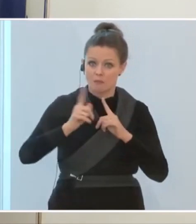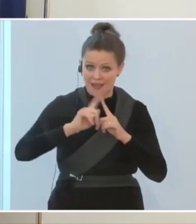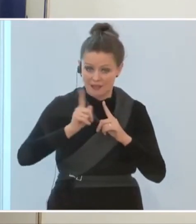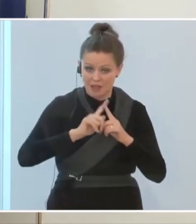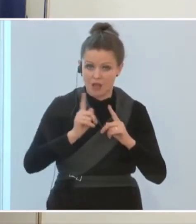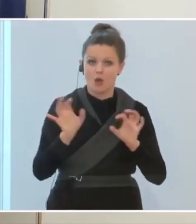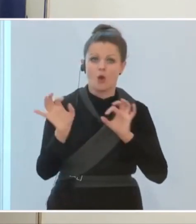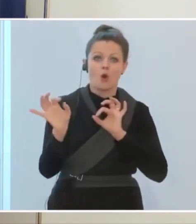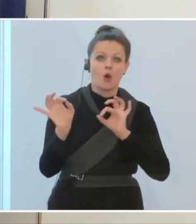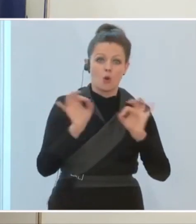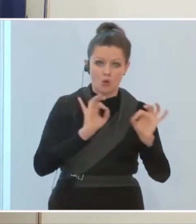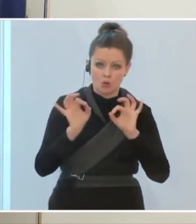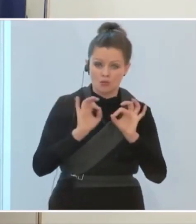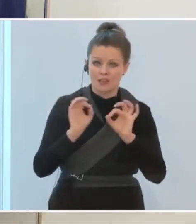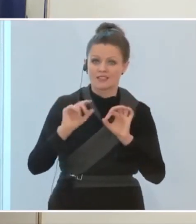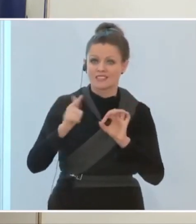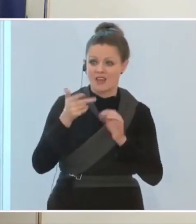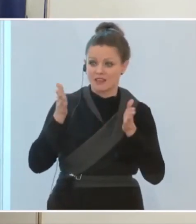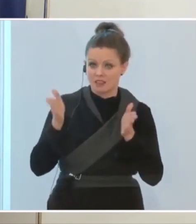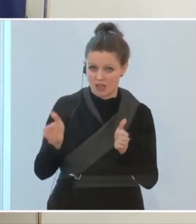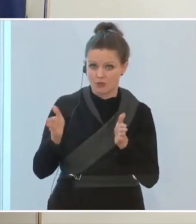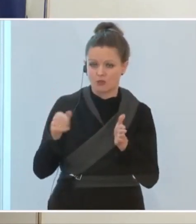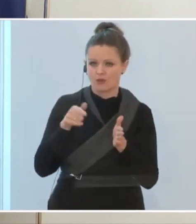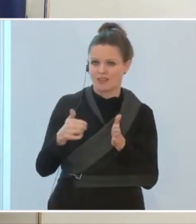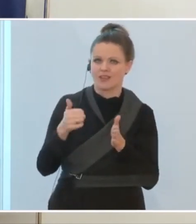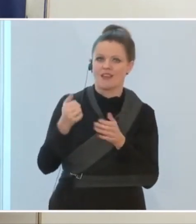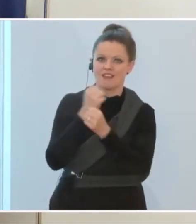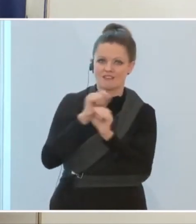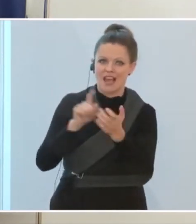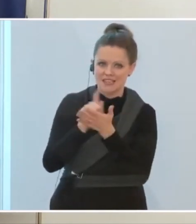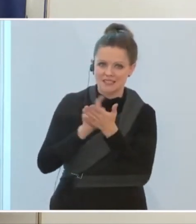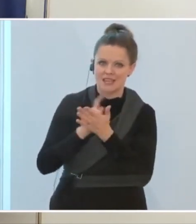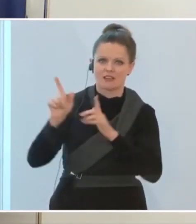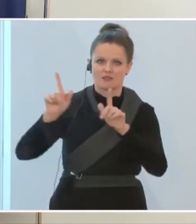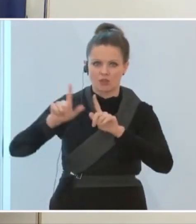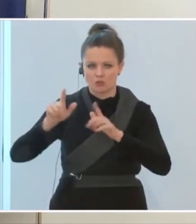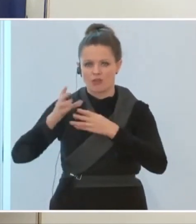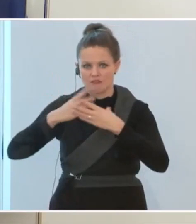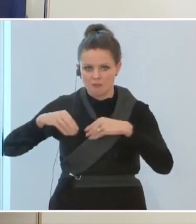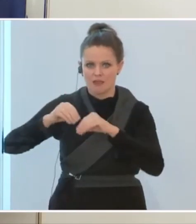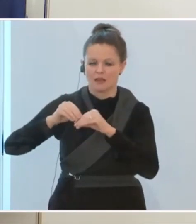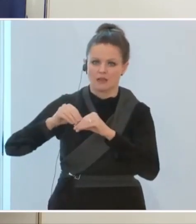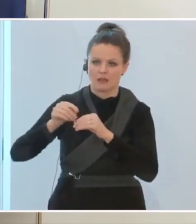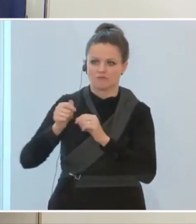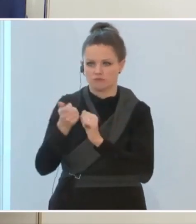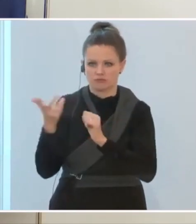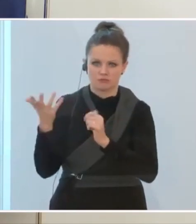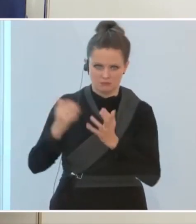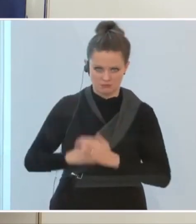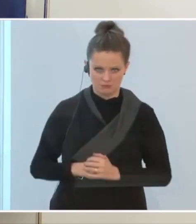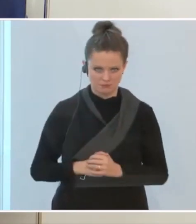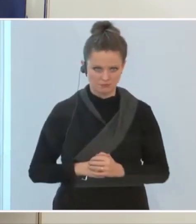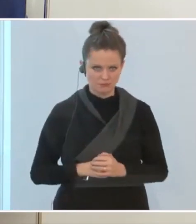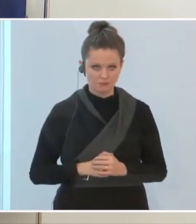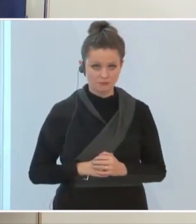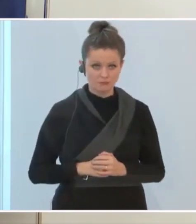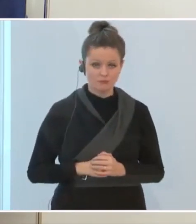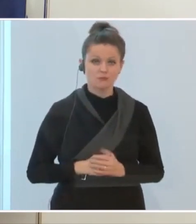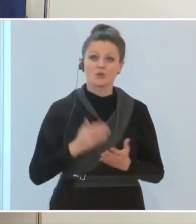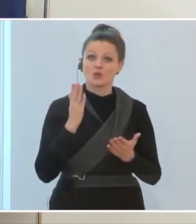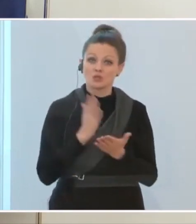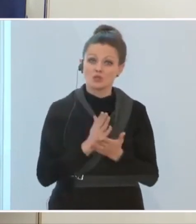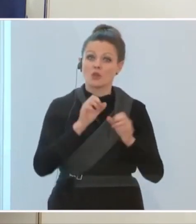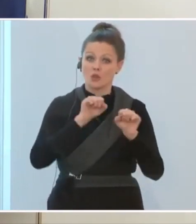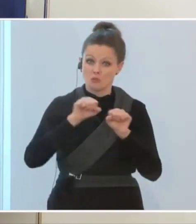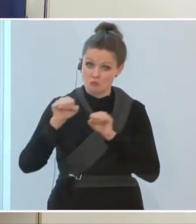und die zweite Kategorie Freizeit, Vergnügen, Familie, all das. Und es ist auch nicht so, dass es nicht möglich ist.